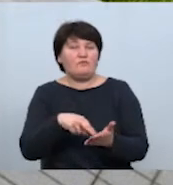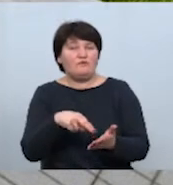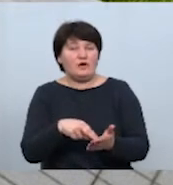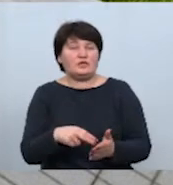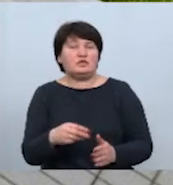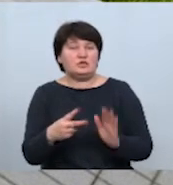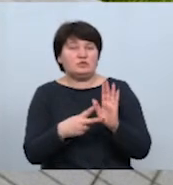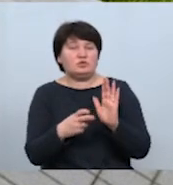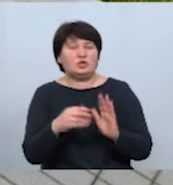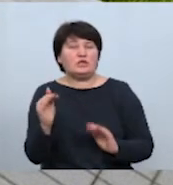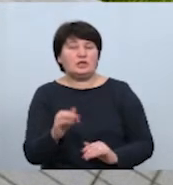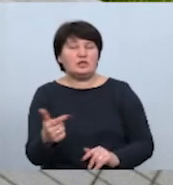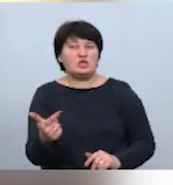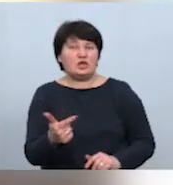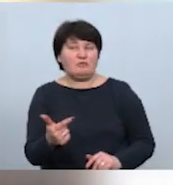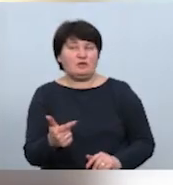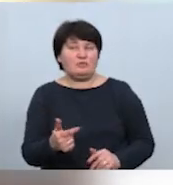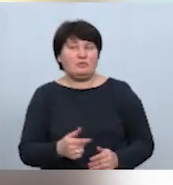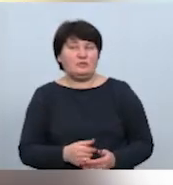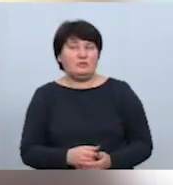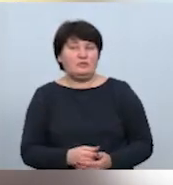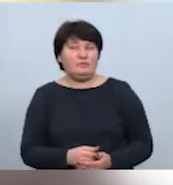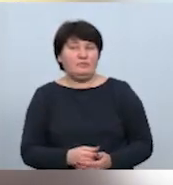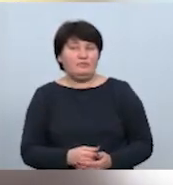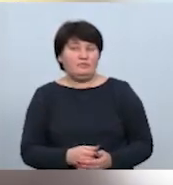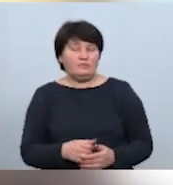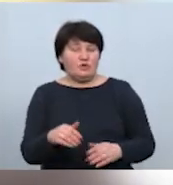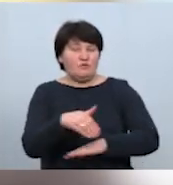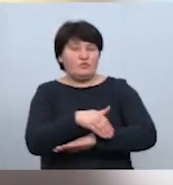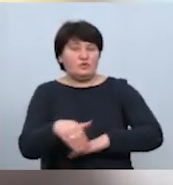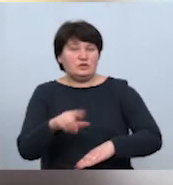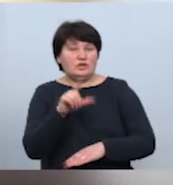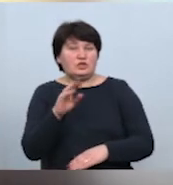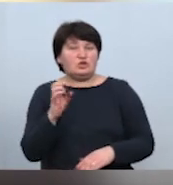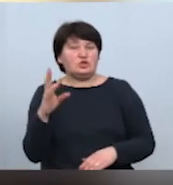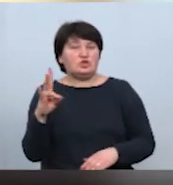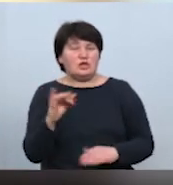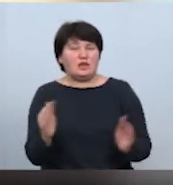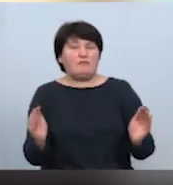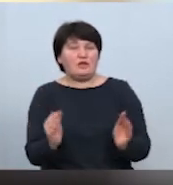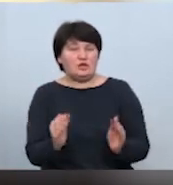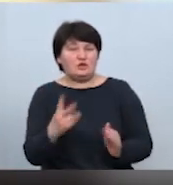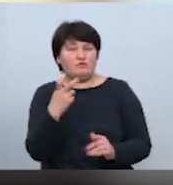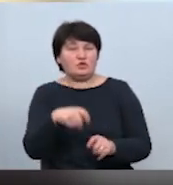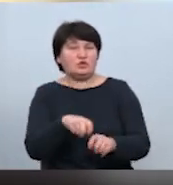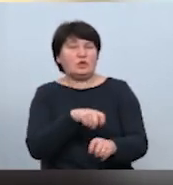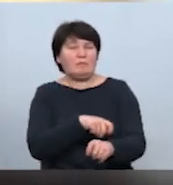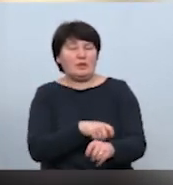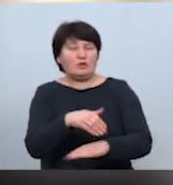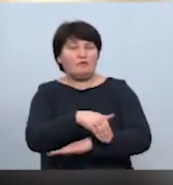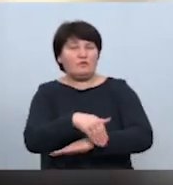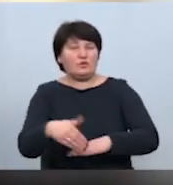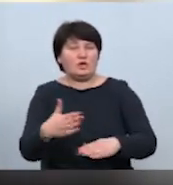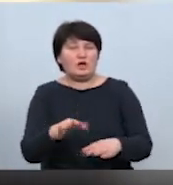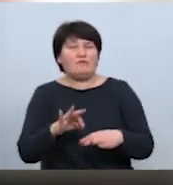700 тисяч гривень. Вулиця Затишна – вона така невеличка, десь до 200 метрів вулиця, яка веде